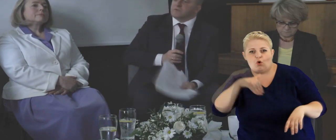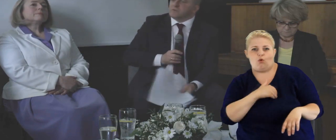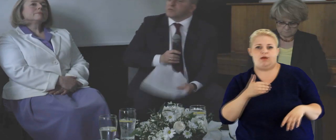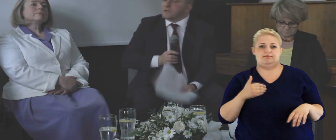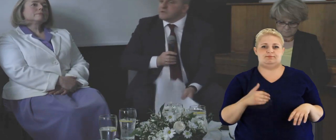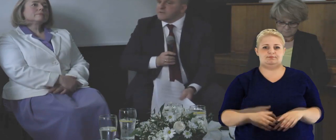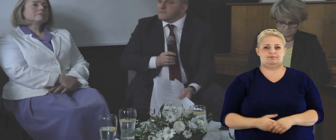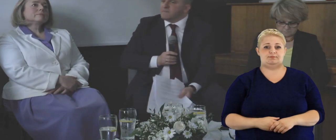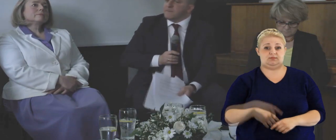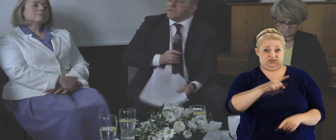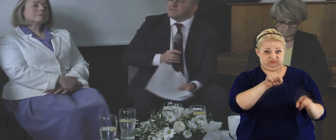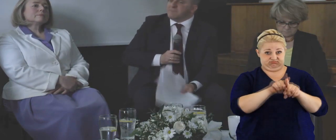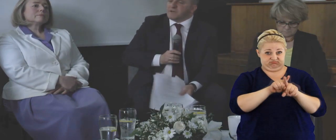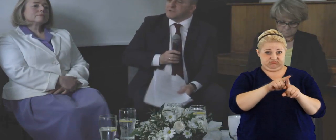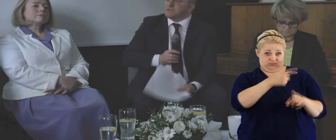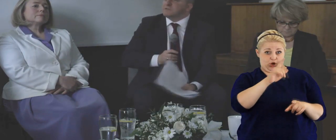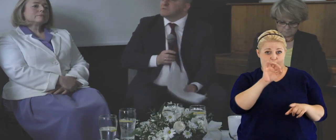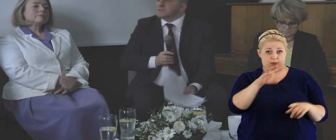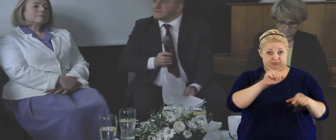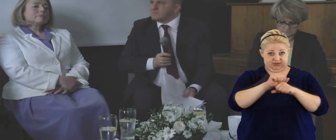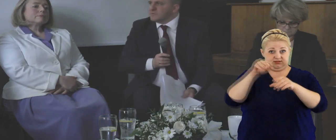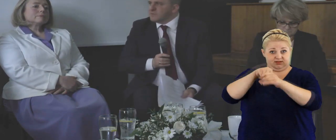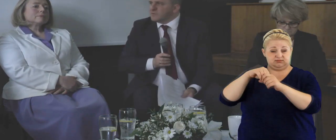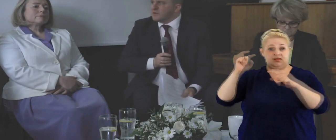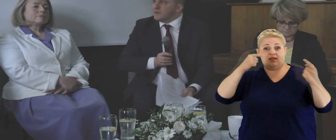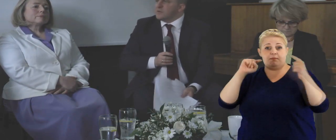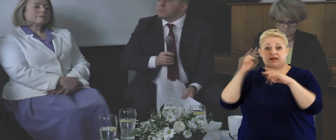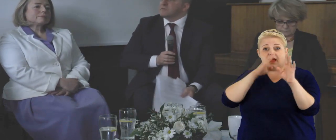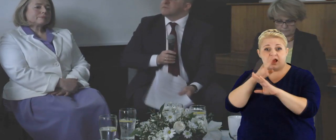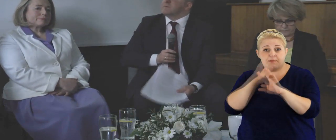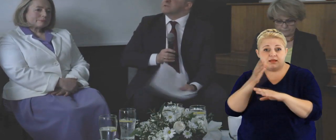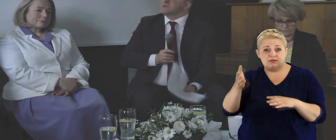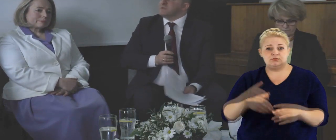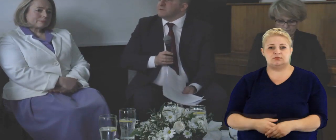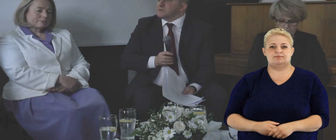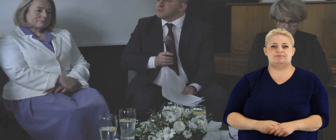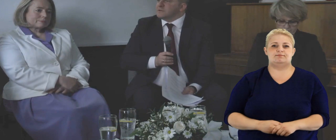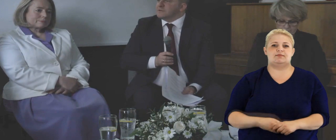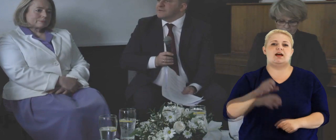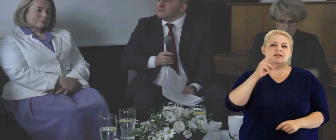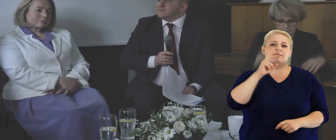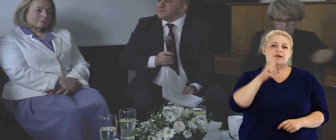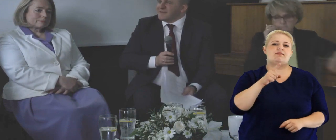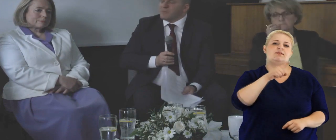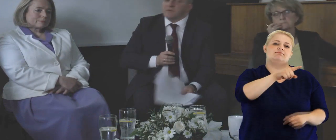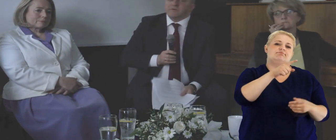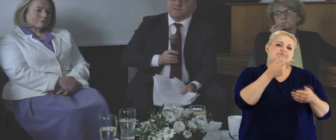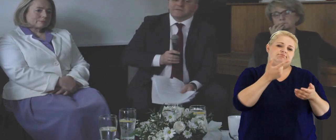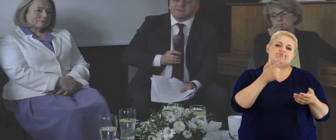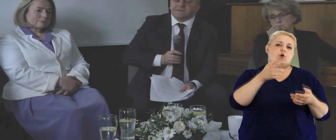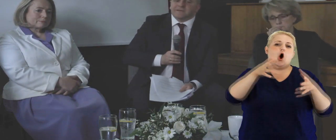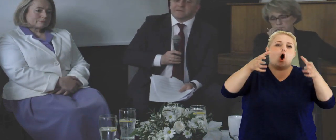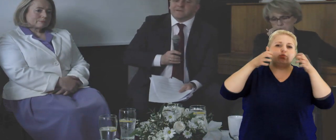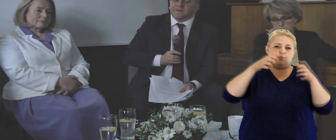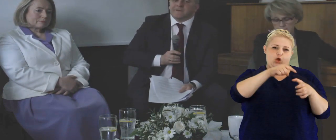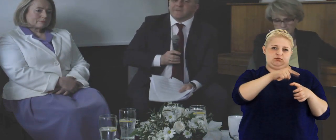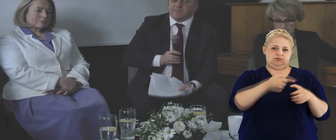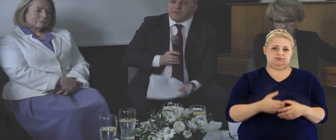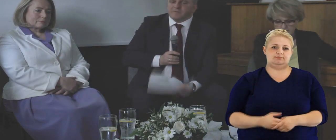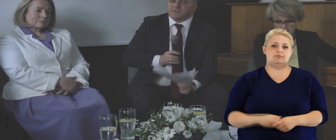profesorowie, uczelnie, eksperci. Czy tak samo nie wygląda lobbying w debacie klimatycznej? To samo. Więc